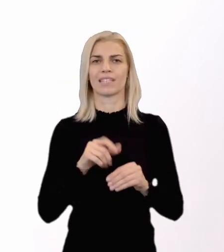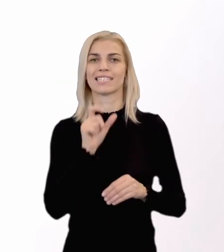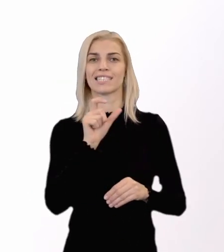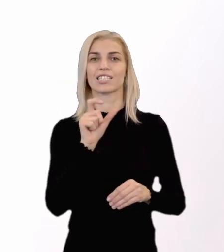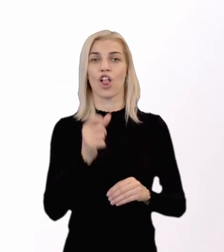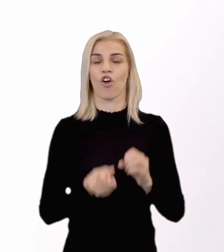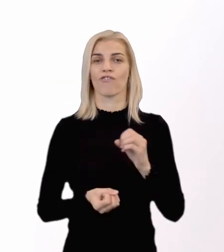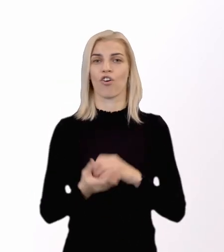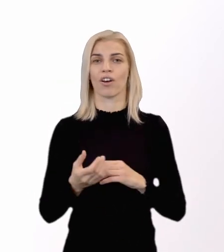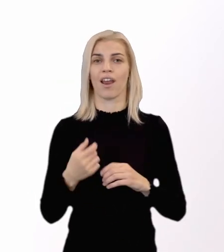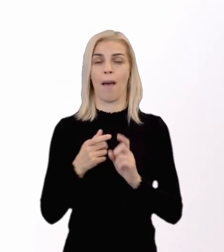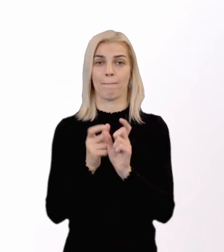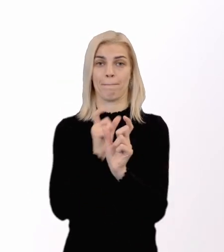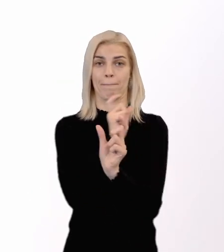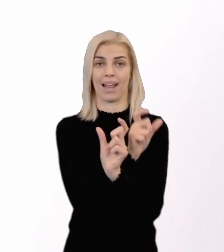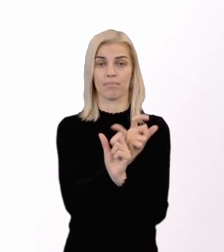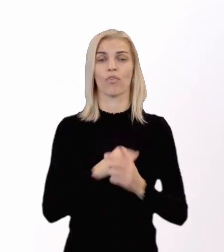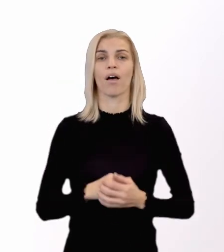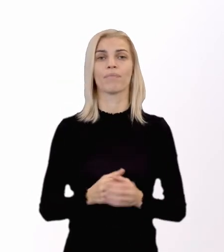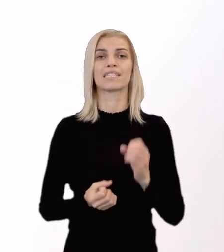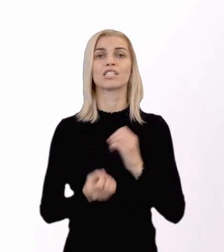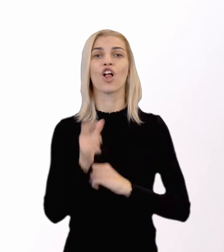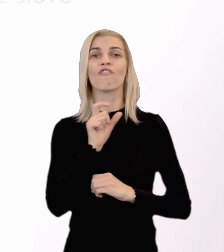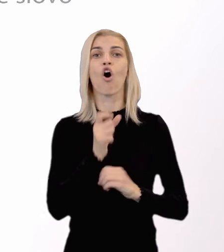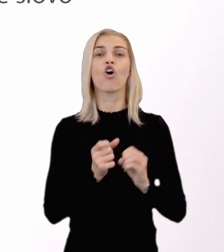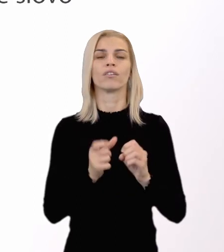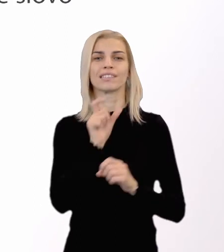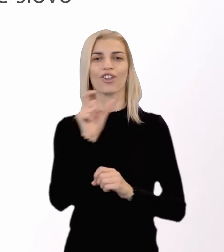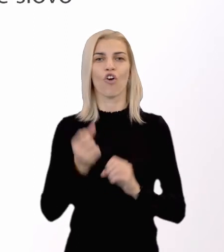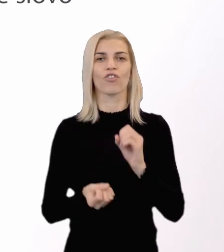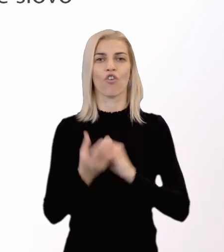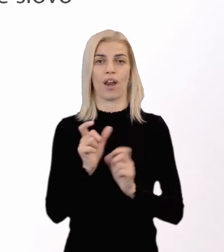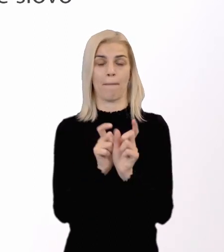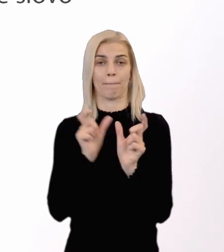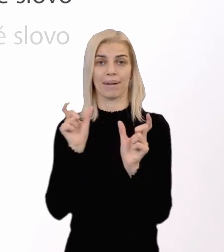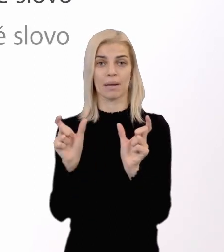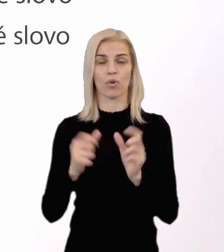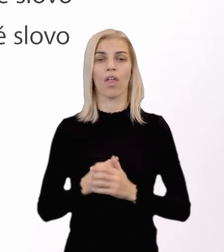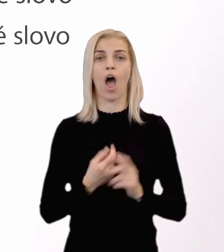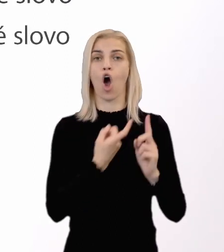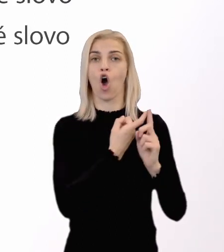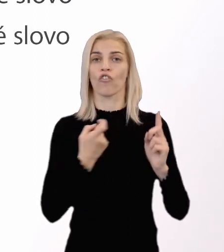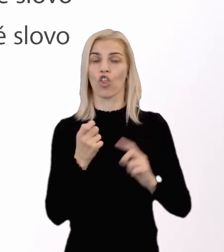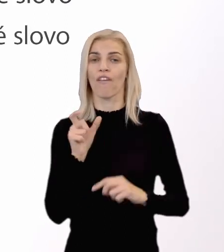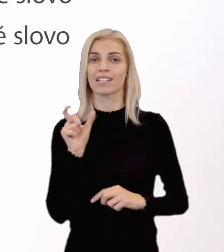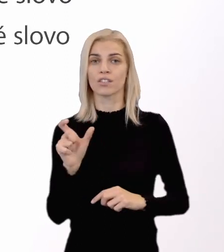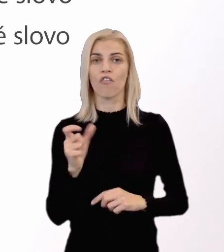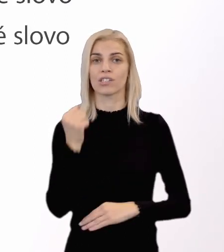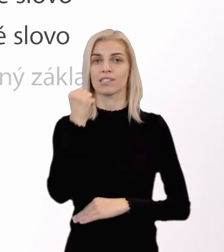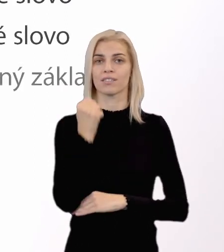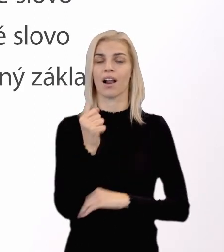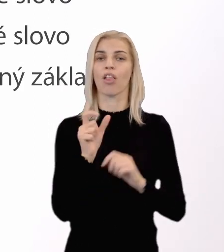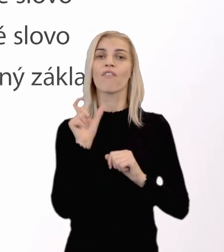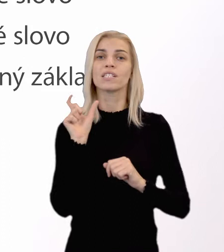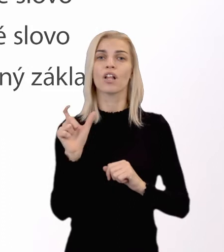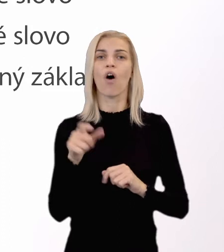predpona, slovotvorná prípona, odvodené slovo, základové slovo a